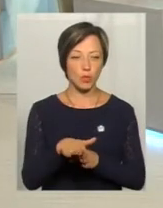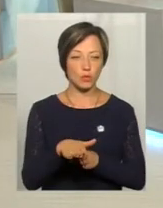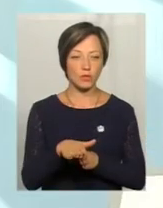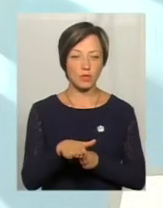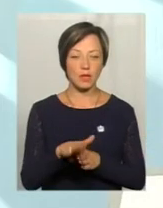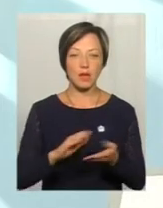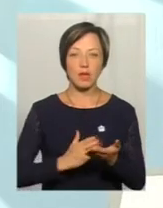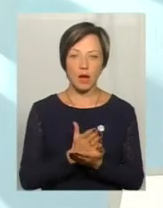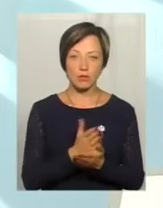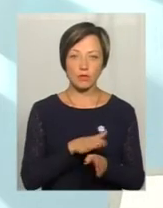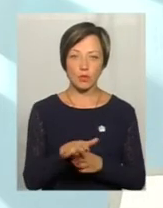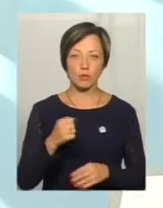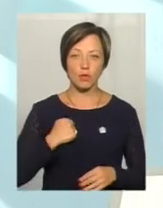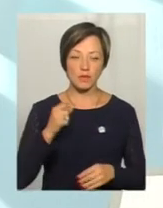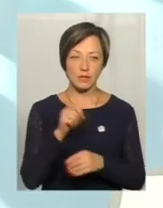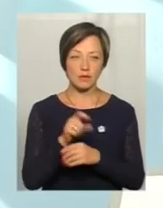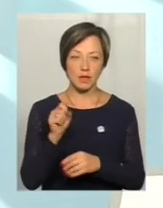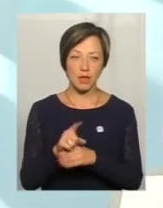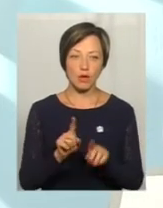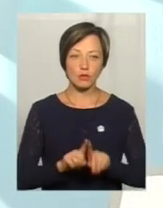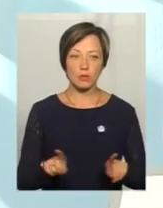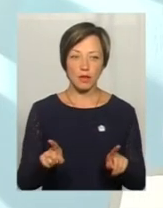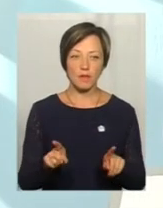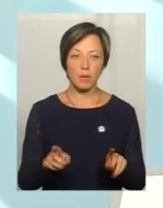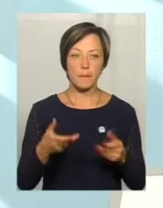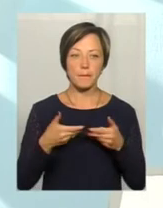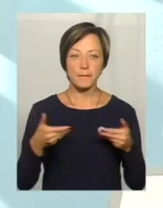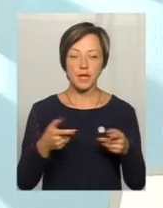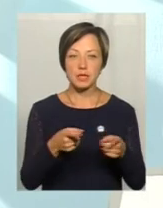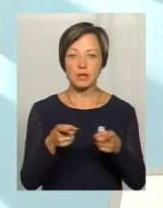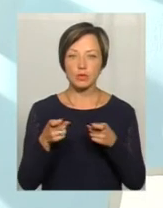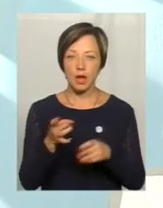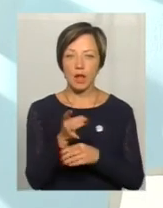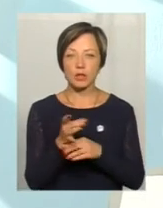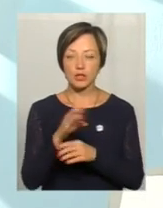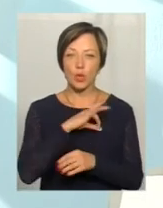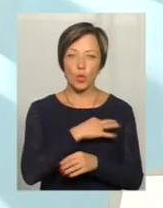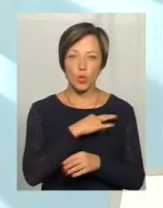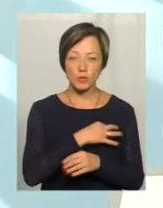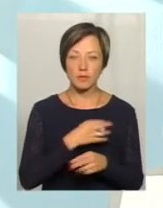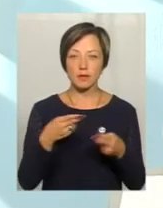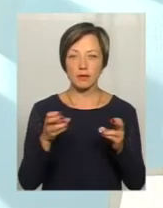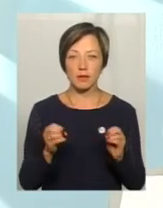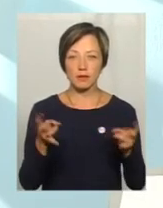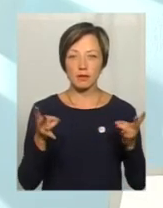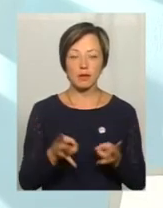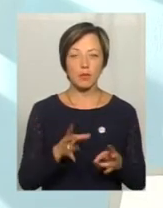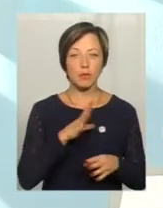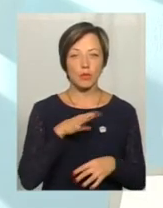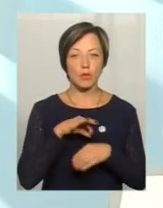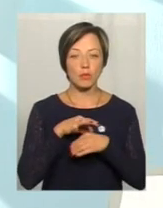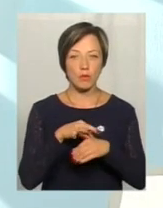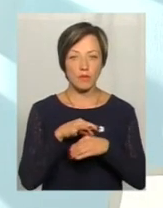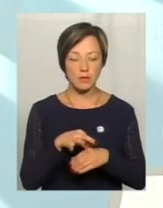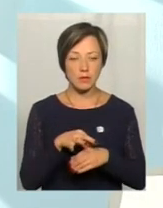якісно виконувати бойові завдання. Особливо ми залучали їх до артилерійської розвідки, там, де треба провести